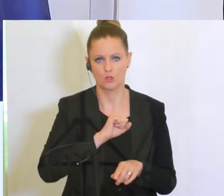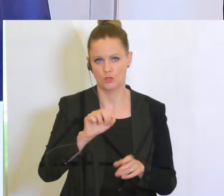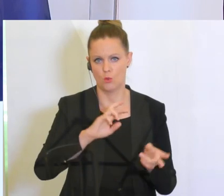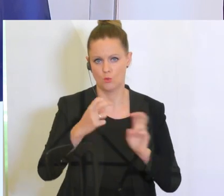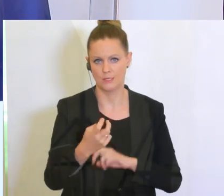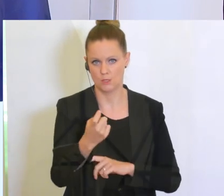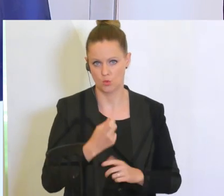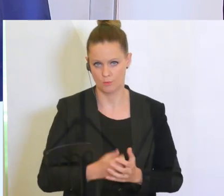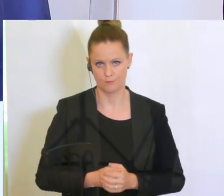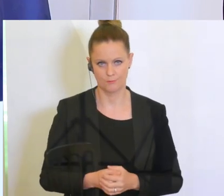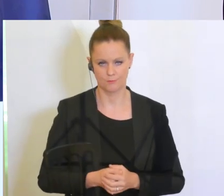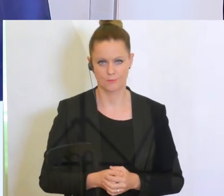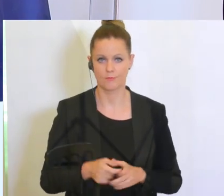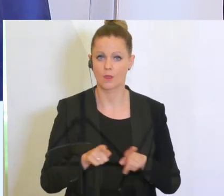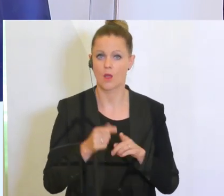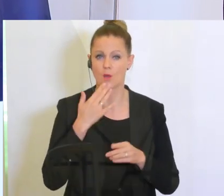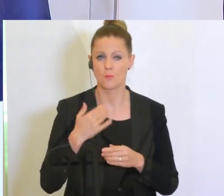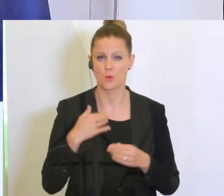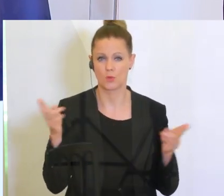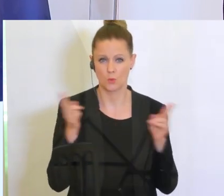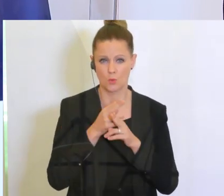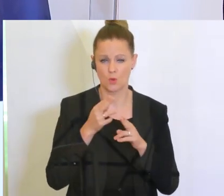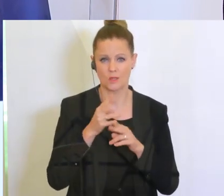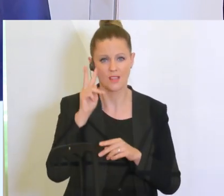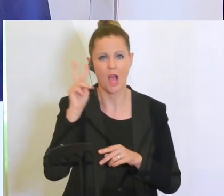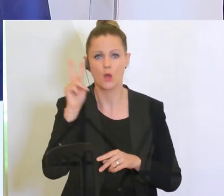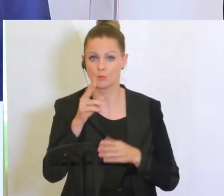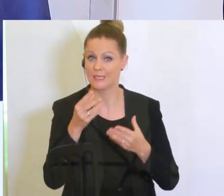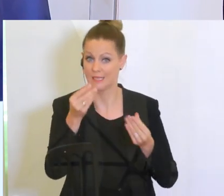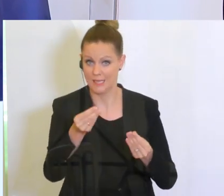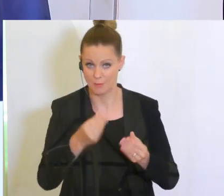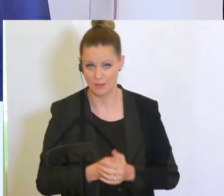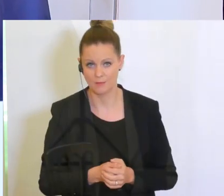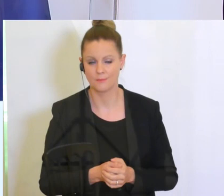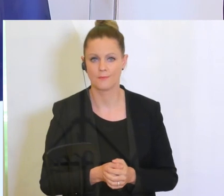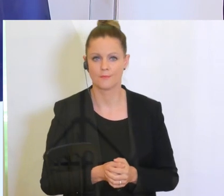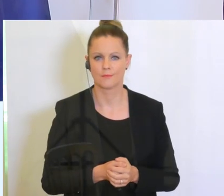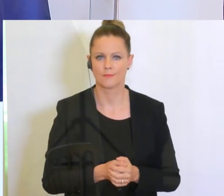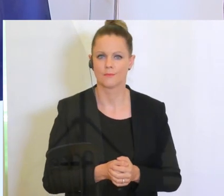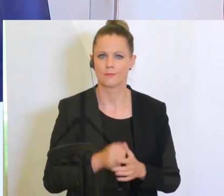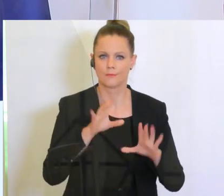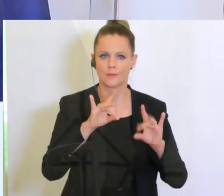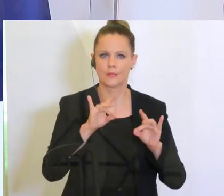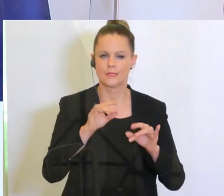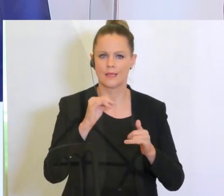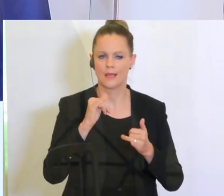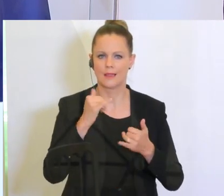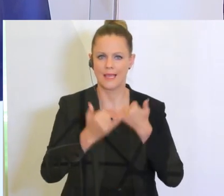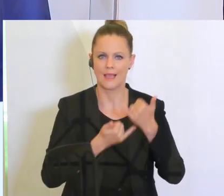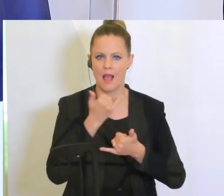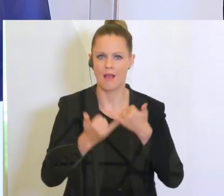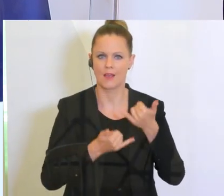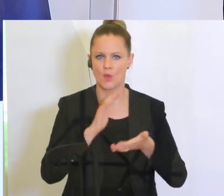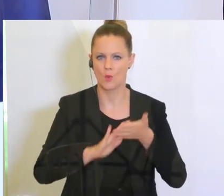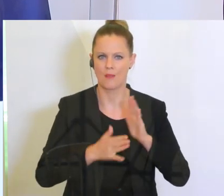umsetzen. Ich möchte Ihnen auch noch kurz einen Ausblick geben. Anlässlich des zehnjährigen Bestehens der FISA haben